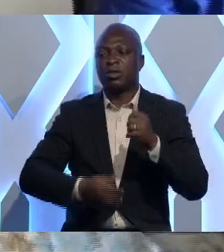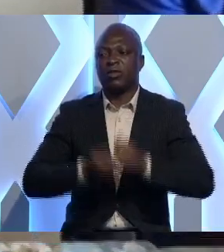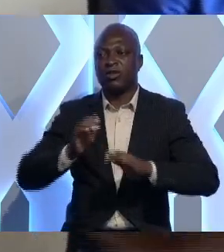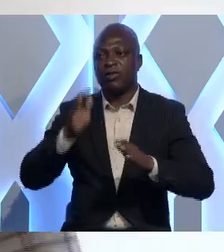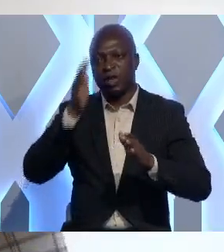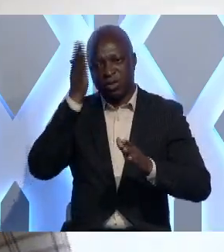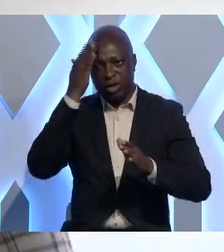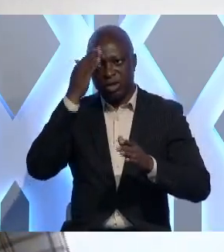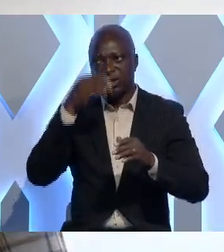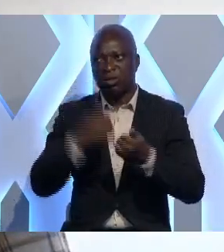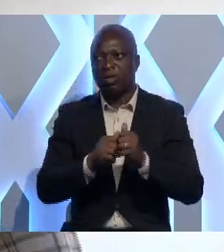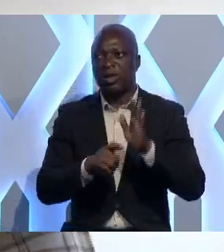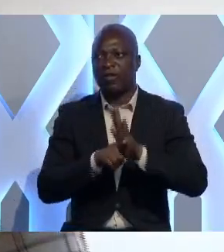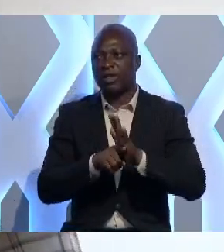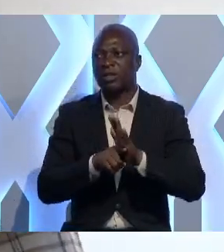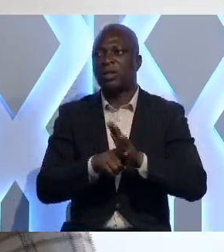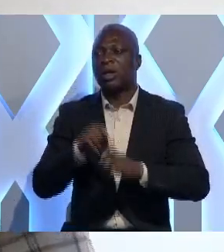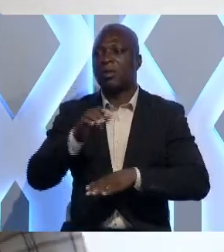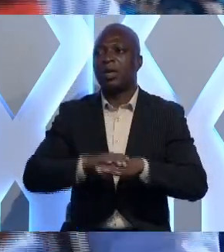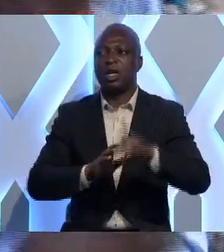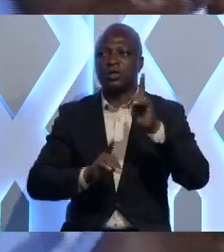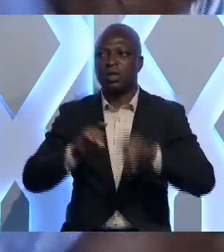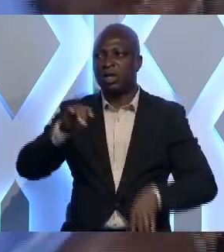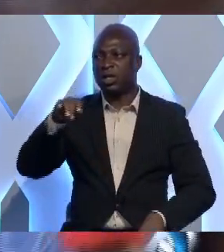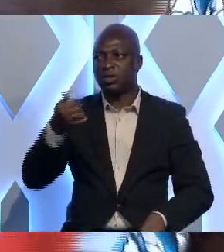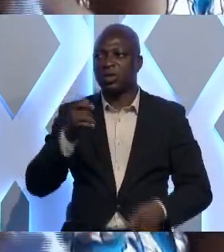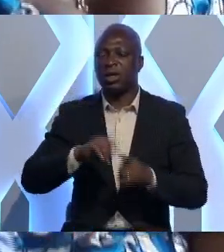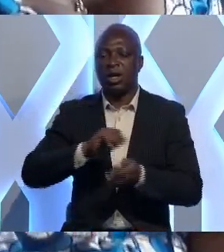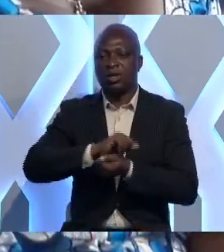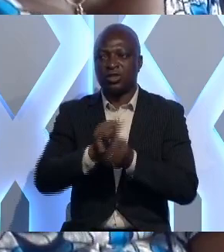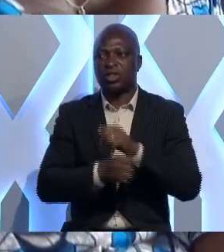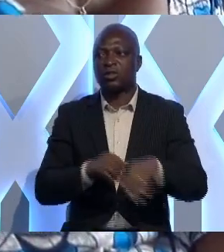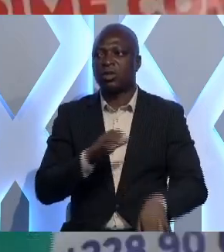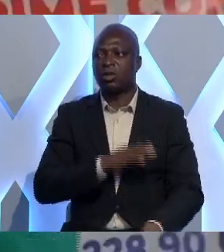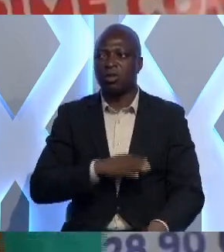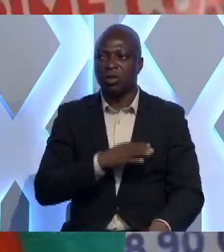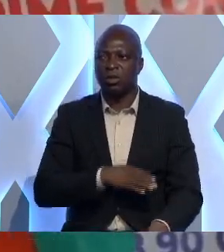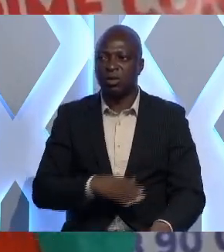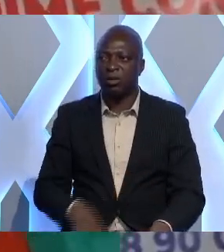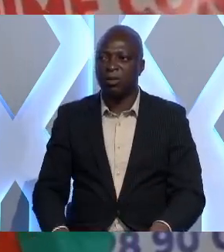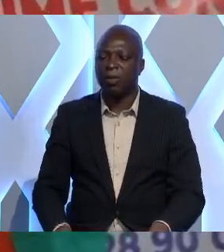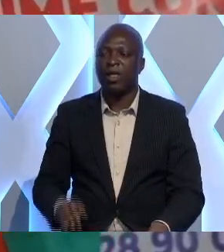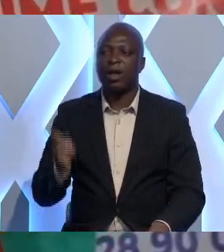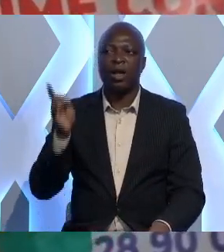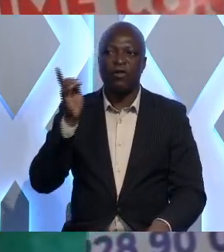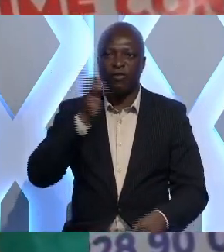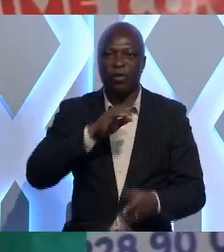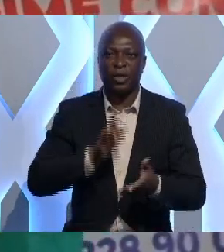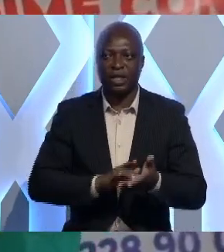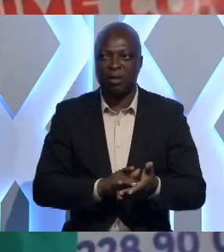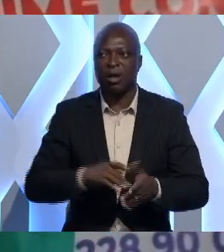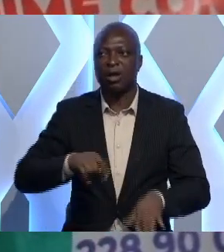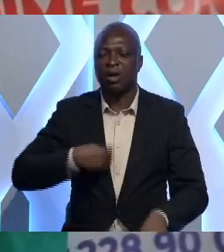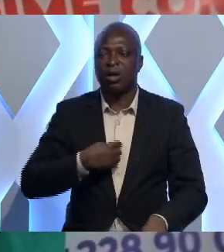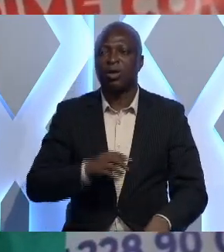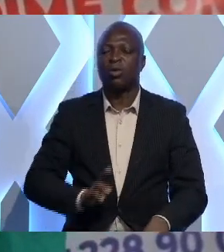connaître les effets néfastes afin d'appeler les uns et les autres à un changement de comportement. Les faux médicaments nous les